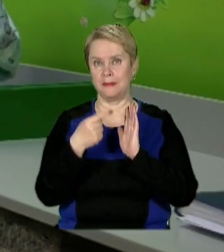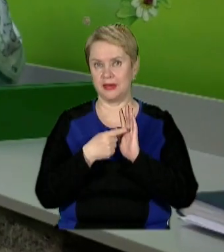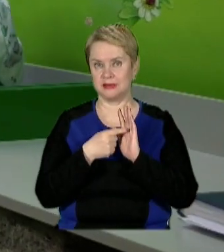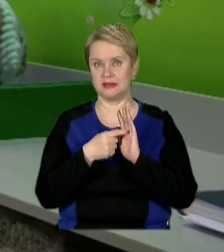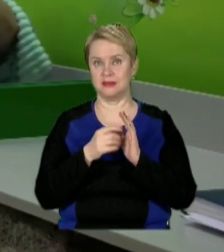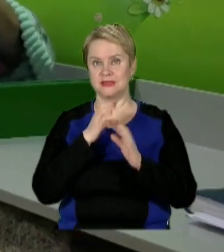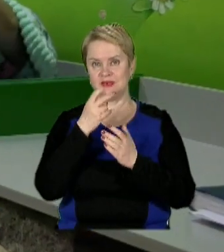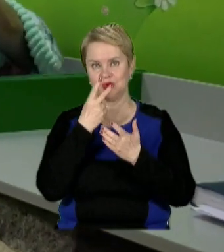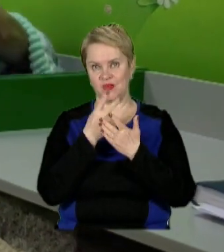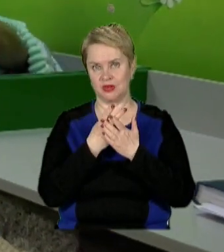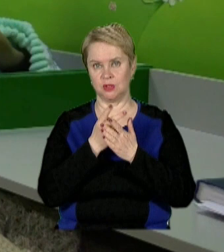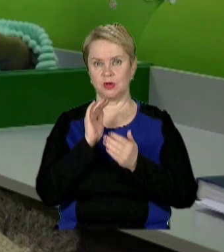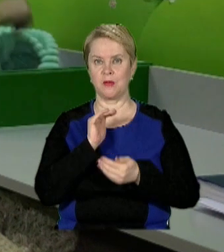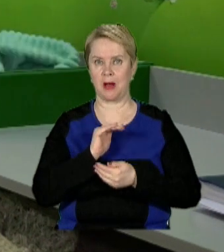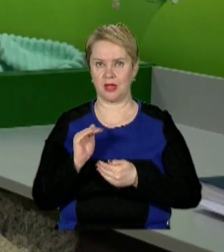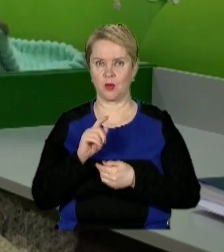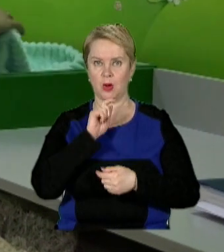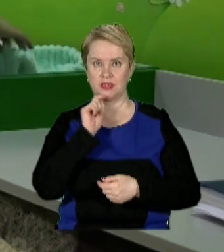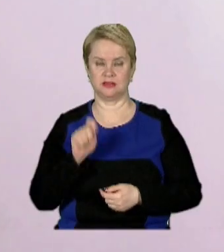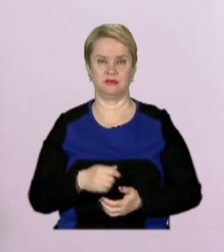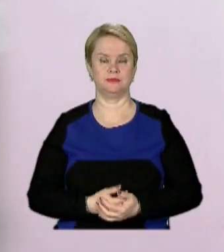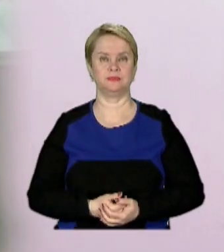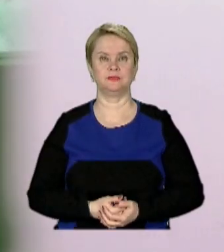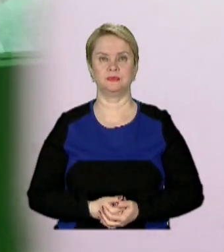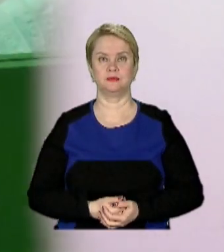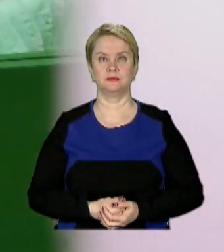світ побачили стільки ж маленьких українців.